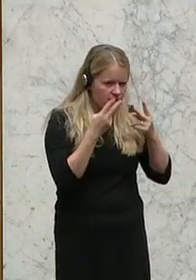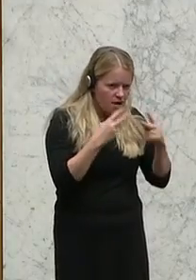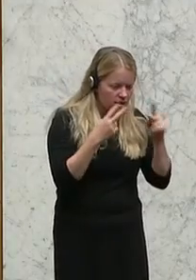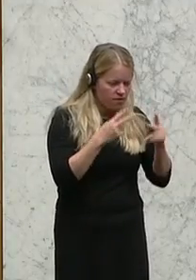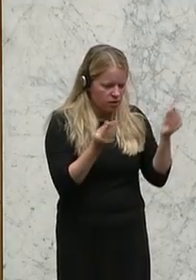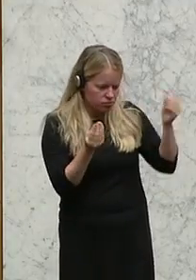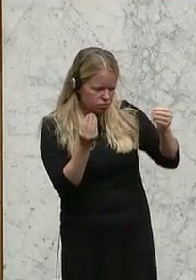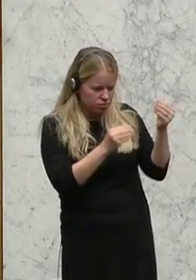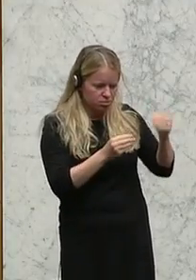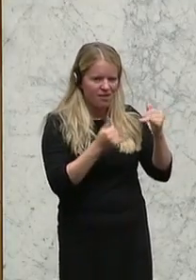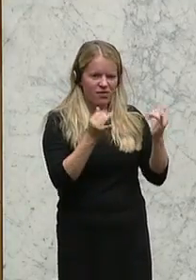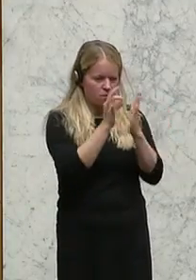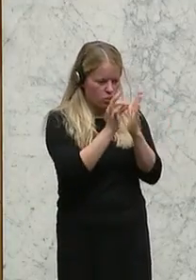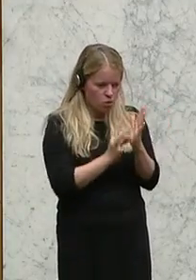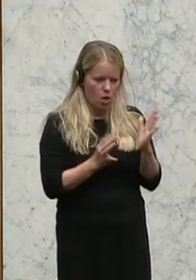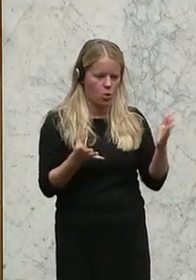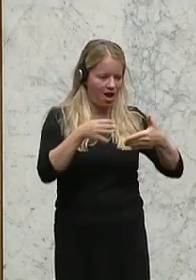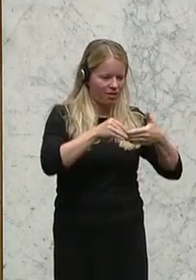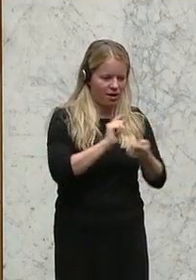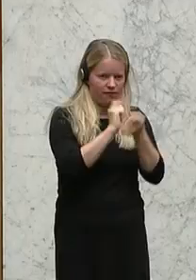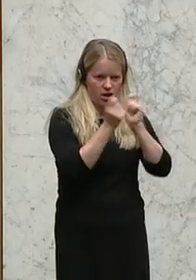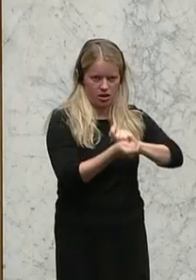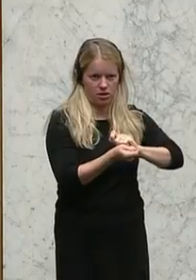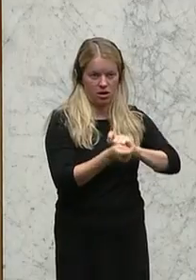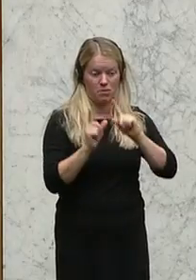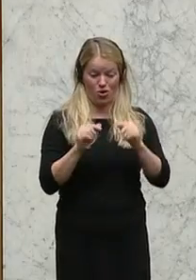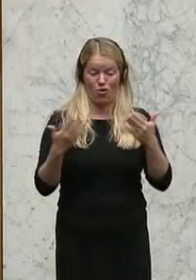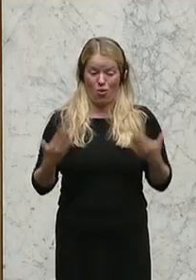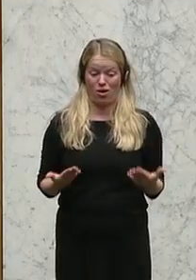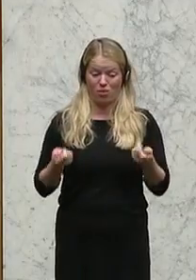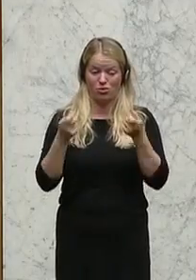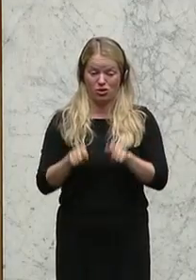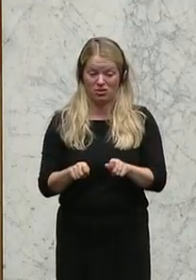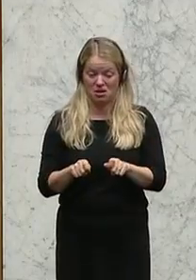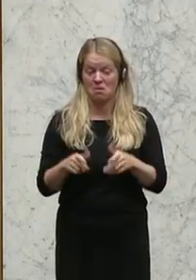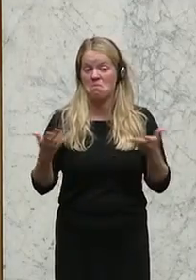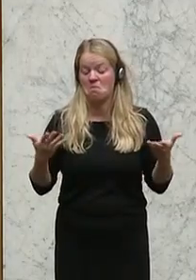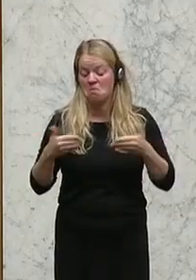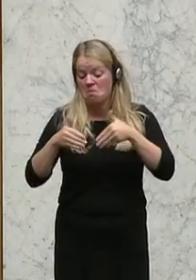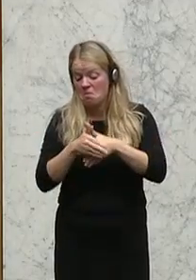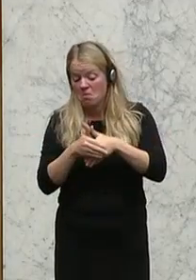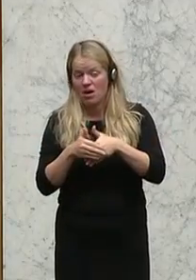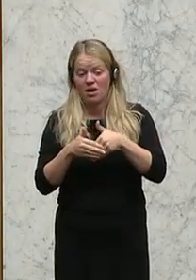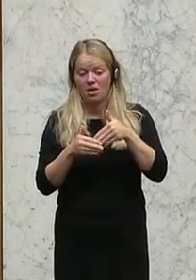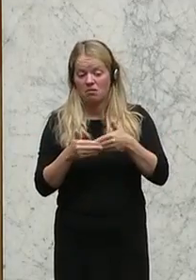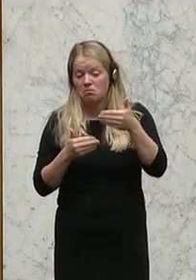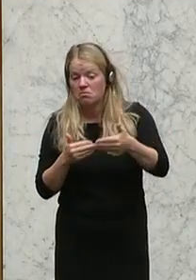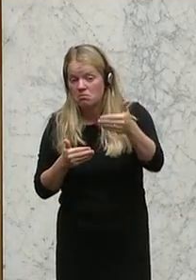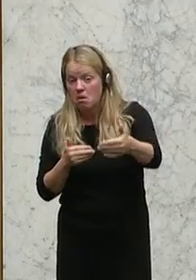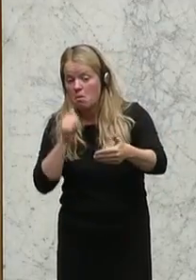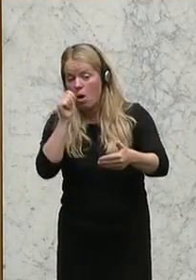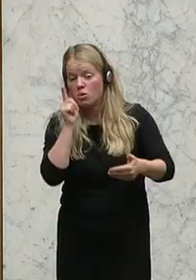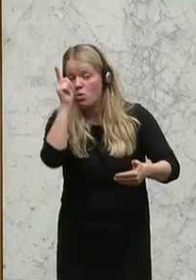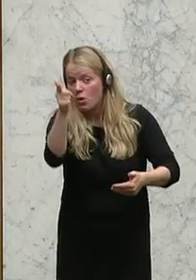Anhänge und Protokolle verändert. Das heißt, was wir heute beschließen, wir wissen nicht, was morgen und übermorgen in diesem